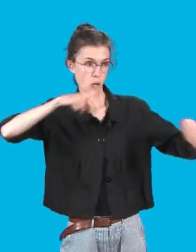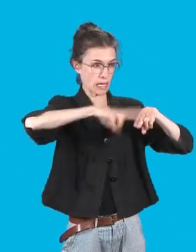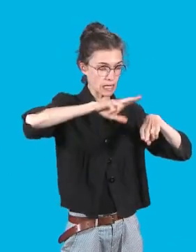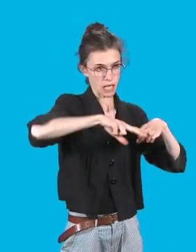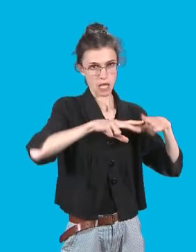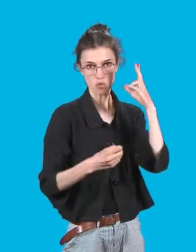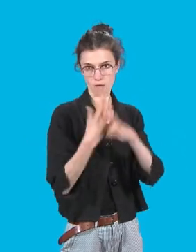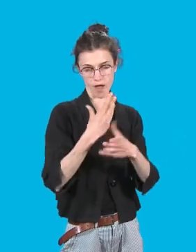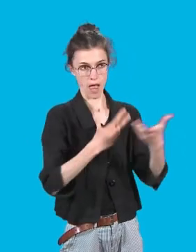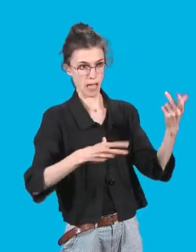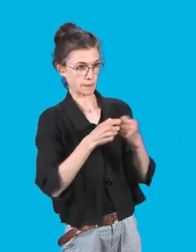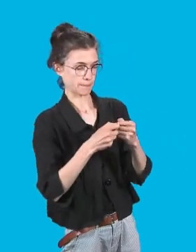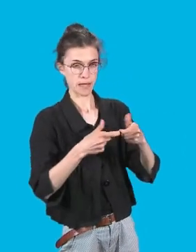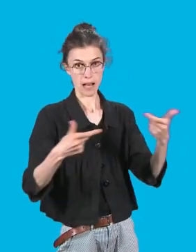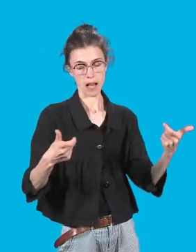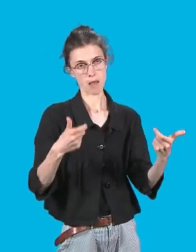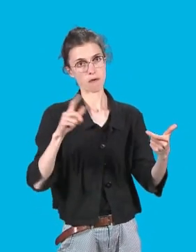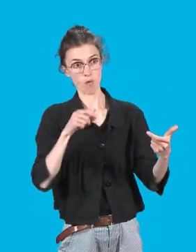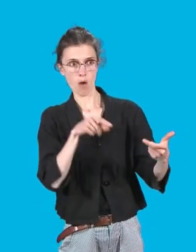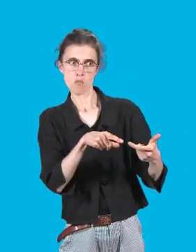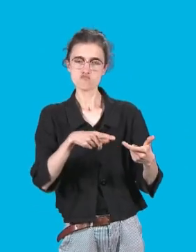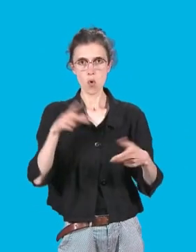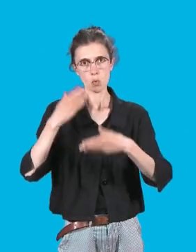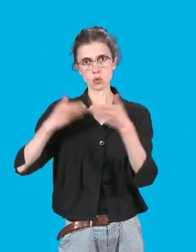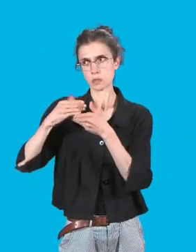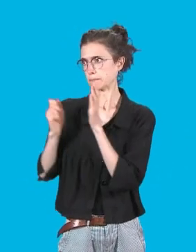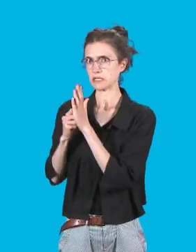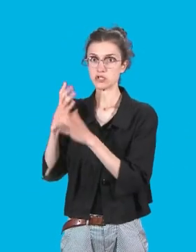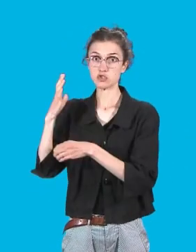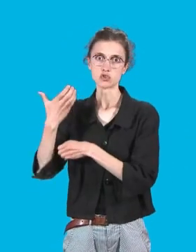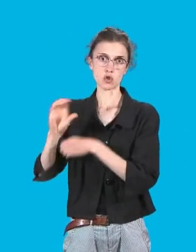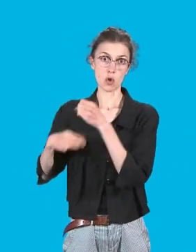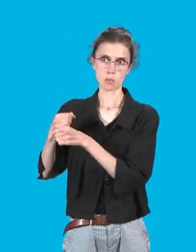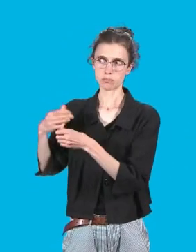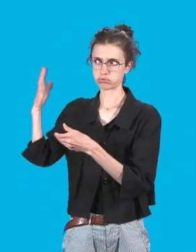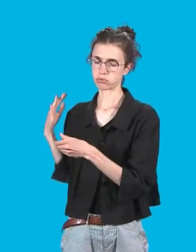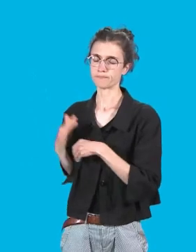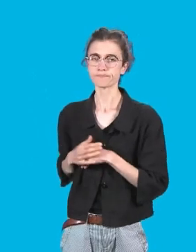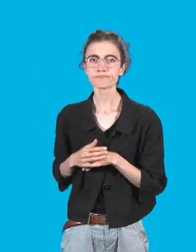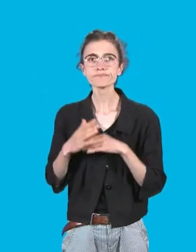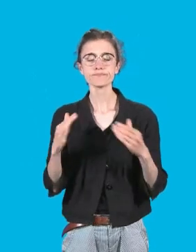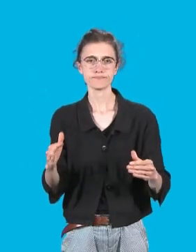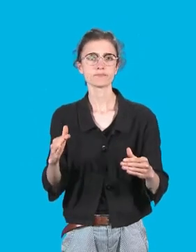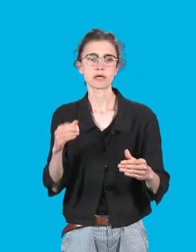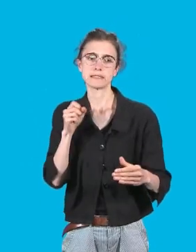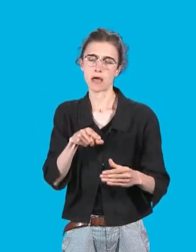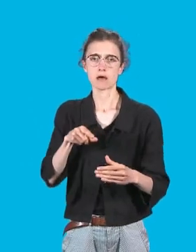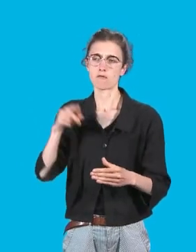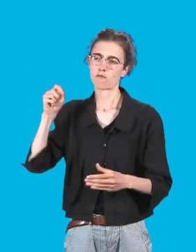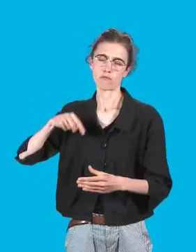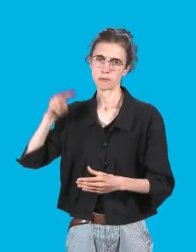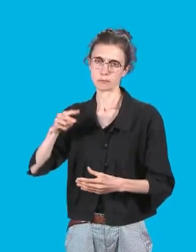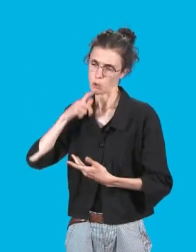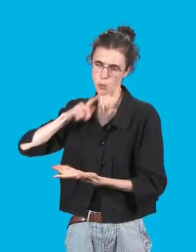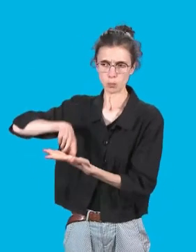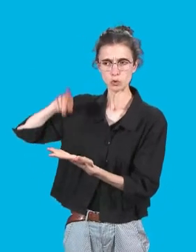considérable voté aujourd'hui fixe un cadre cohérent et surtout soutenable grâce à un budget annexe en bonne santé qui